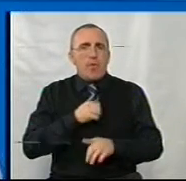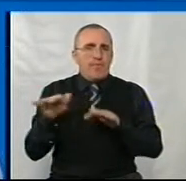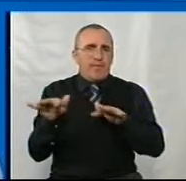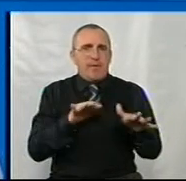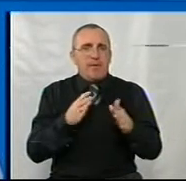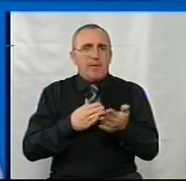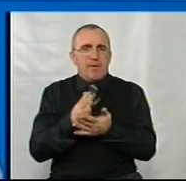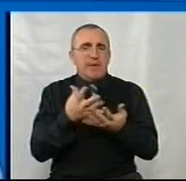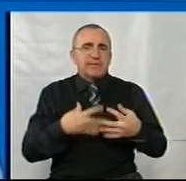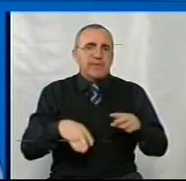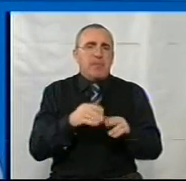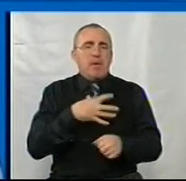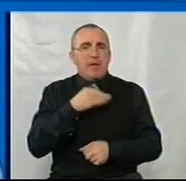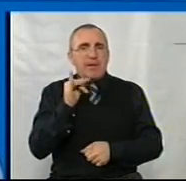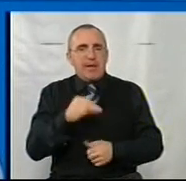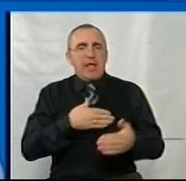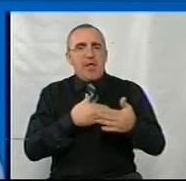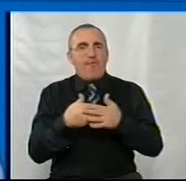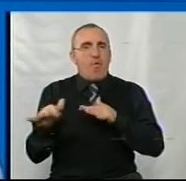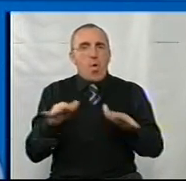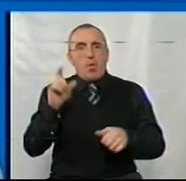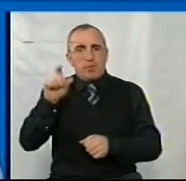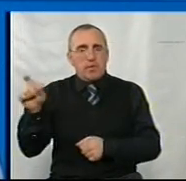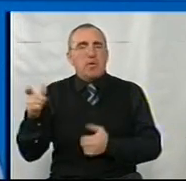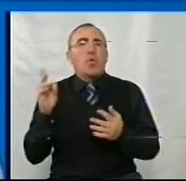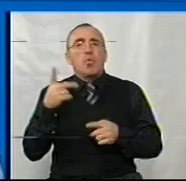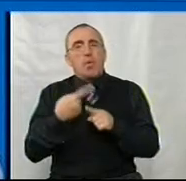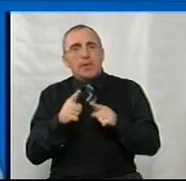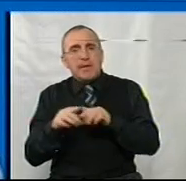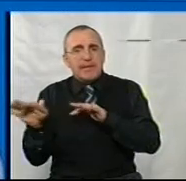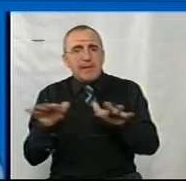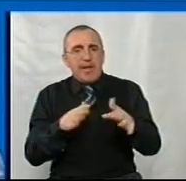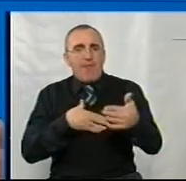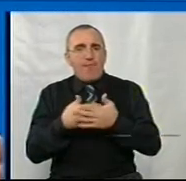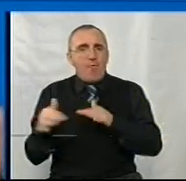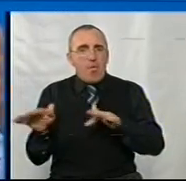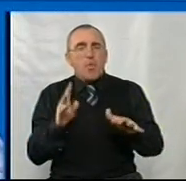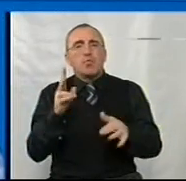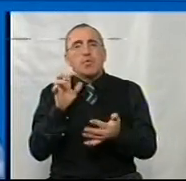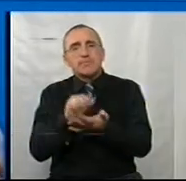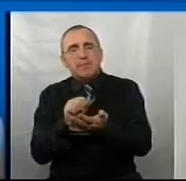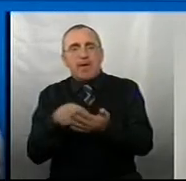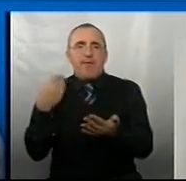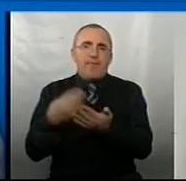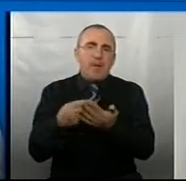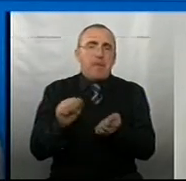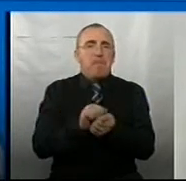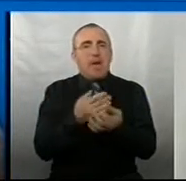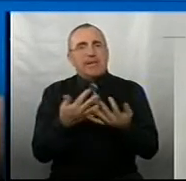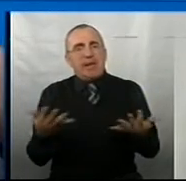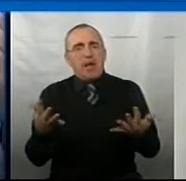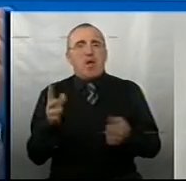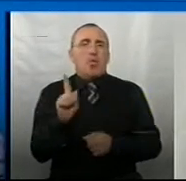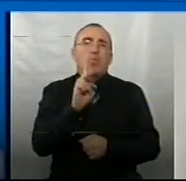напрямки, сім'ї загиблих, ну і волонтери. Хто такі волонтери, діяльність їхньої волонтери, хто займається фінансовою, хто матеріальною,